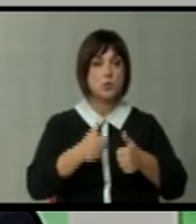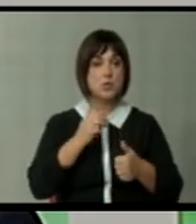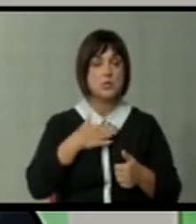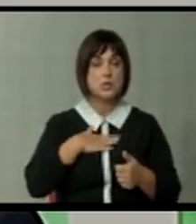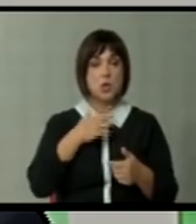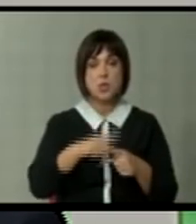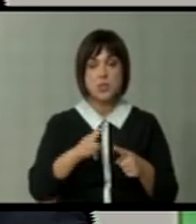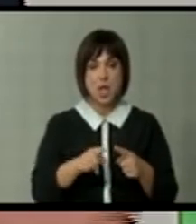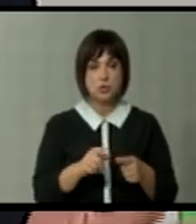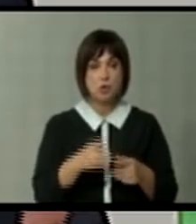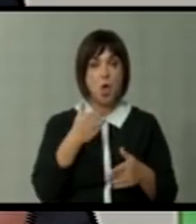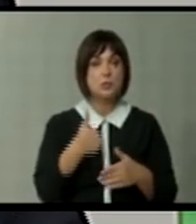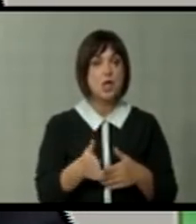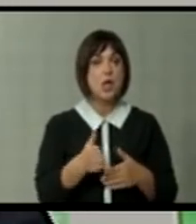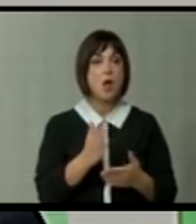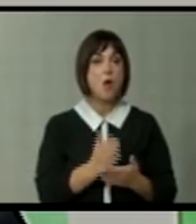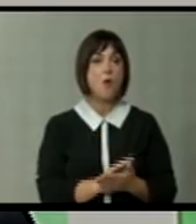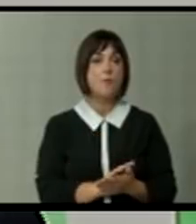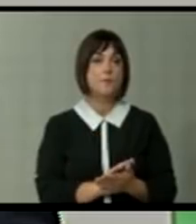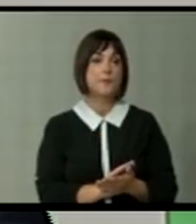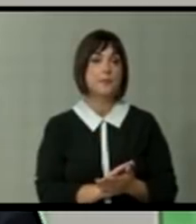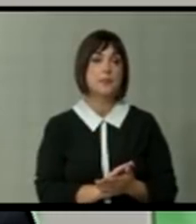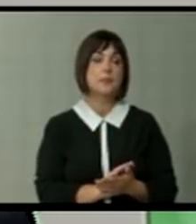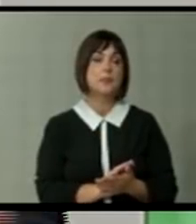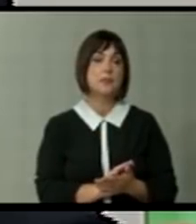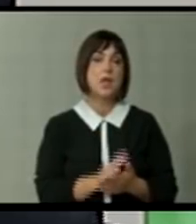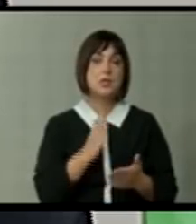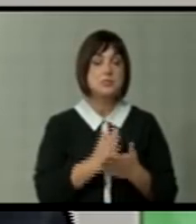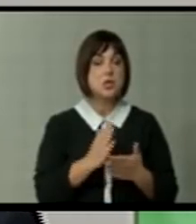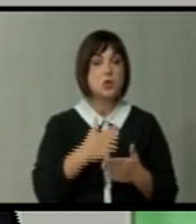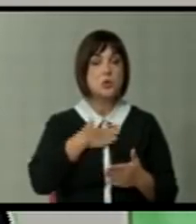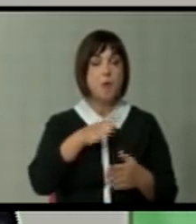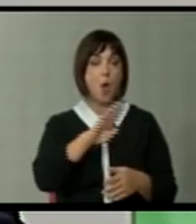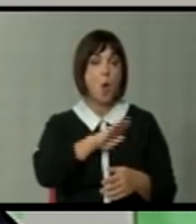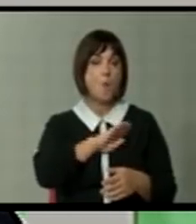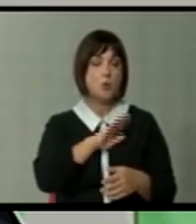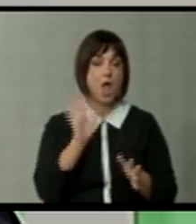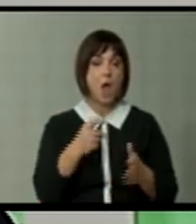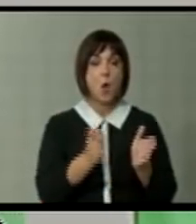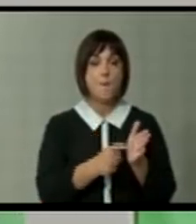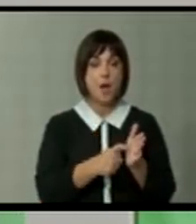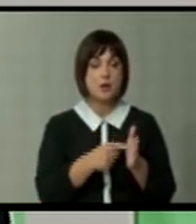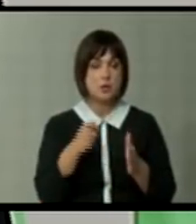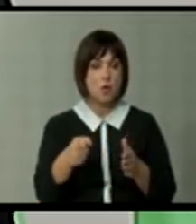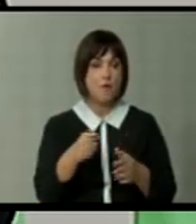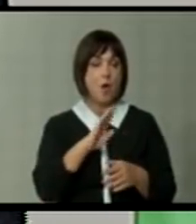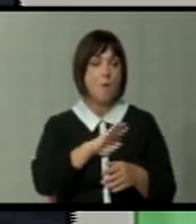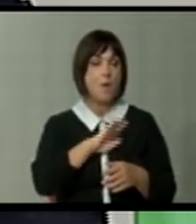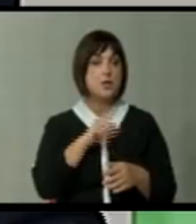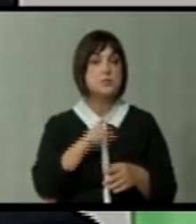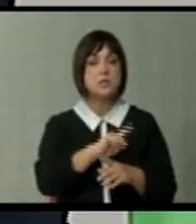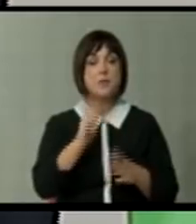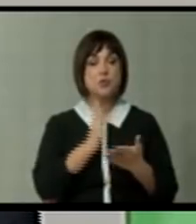секој начин. Така да тоа видете, секоја ще има опасност и оце, ама ако ја барате таа опасност вие